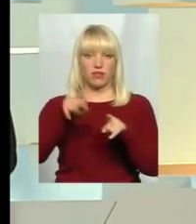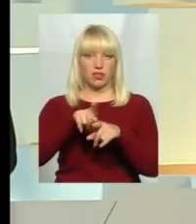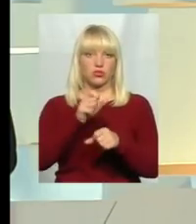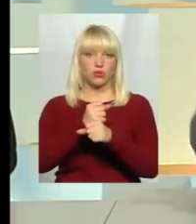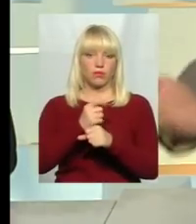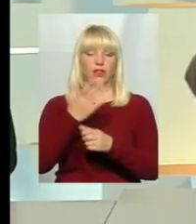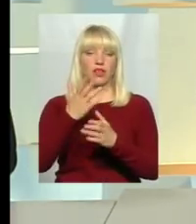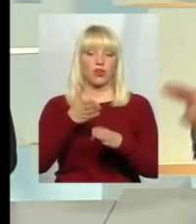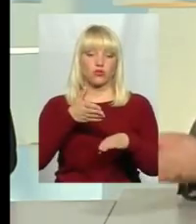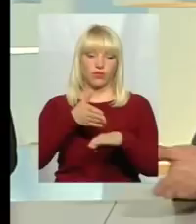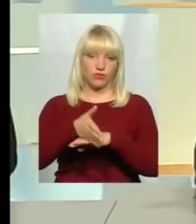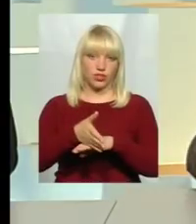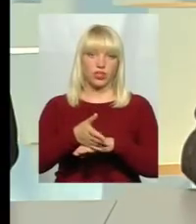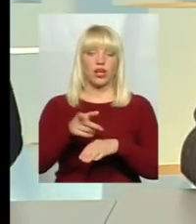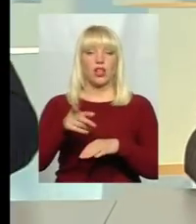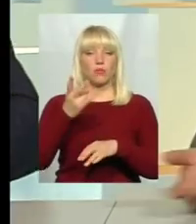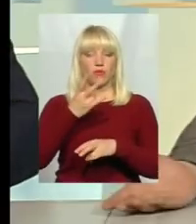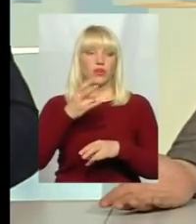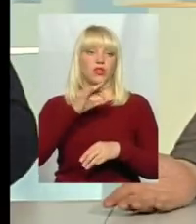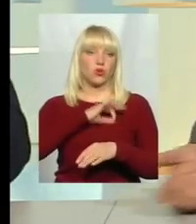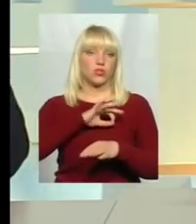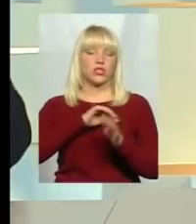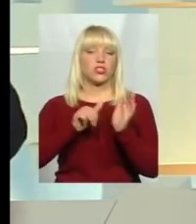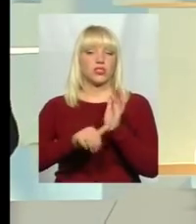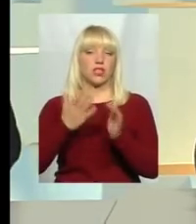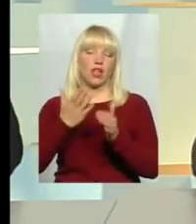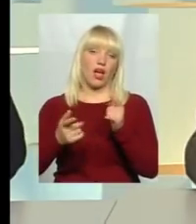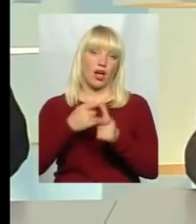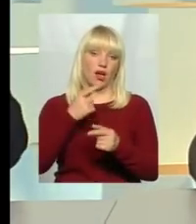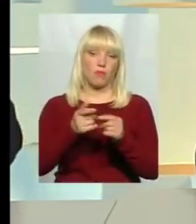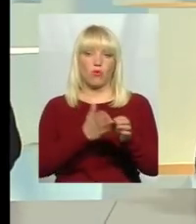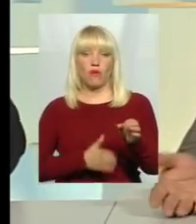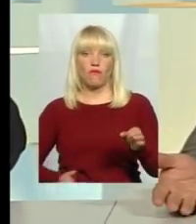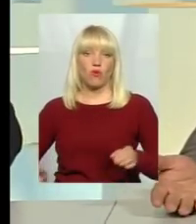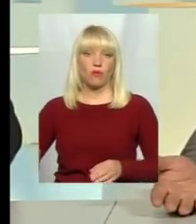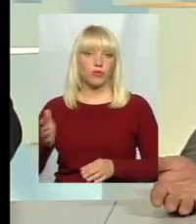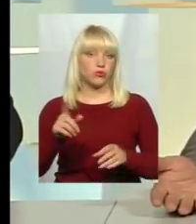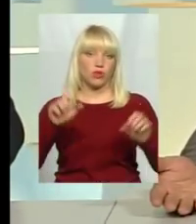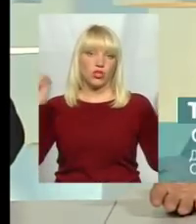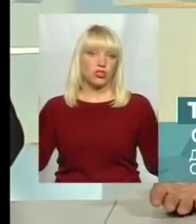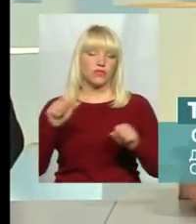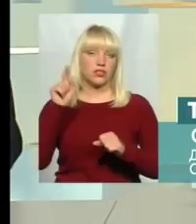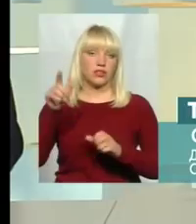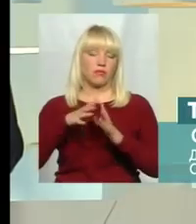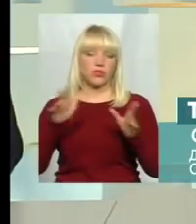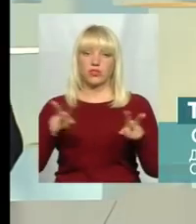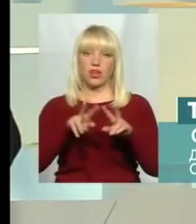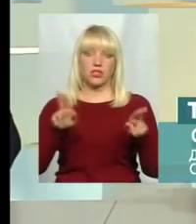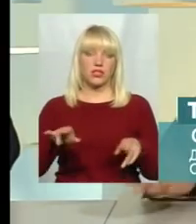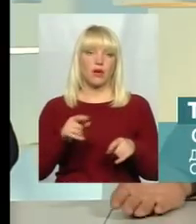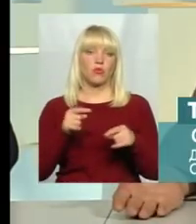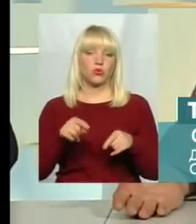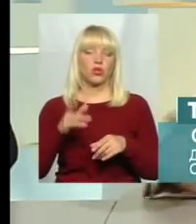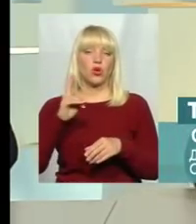користуватися. Або їдьте в об'їзну, не їдьте через село. Там швидкість інша. Та сама ситуація і тут. Держава створила систему стимулів. Той, хто об